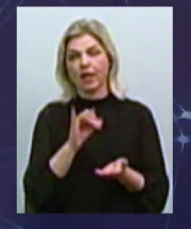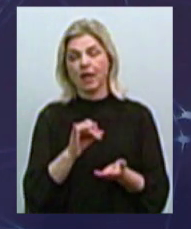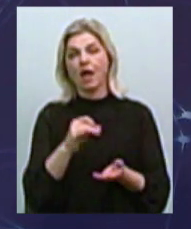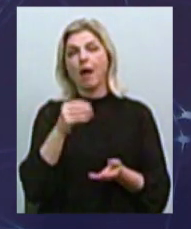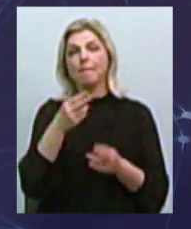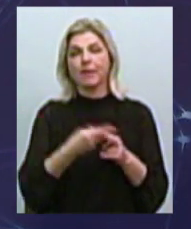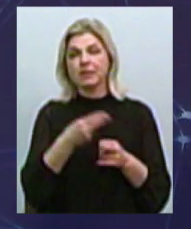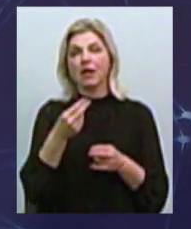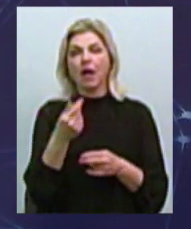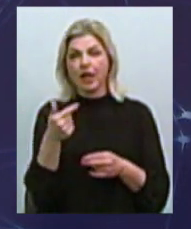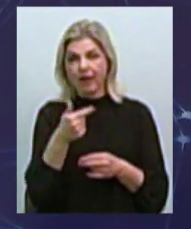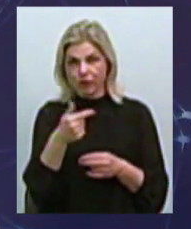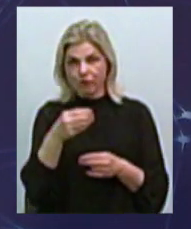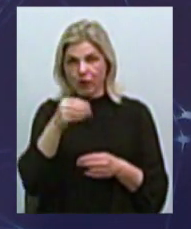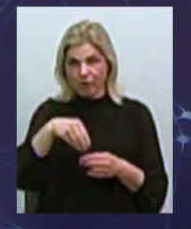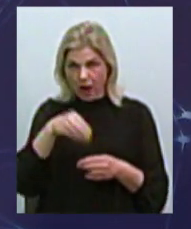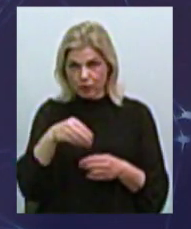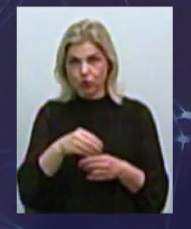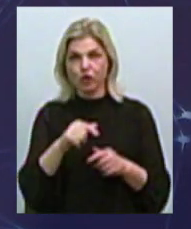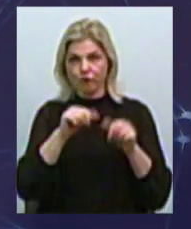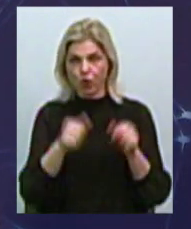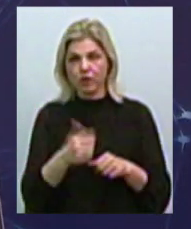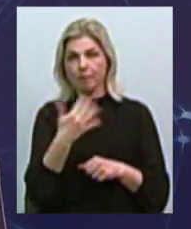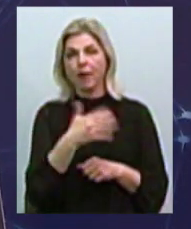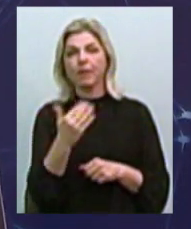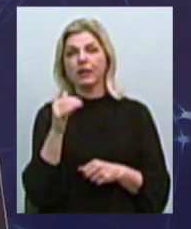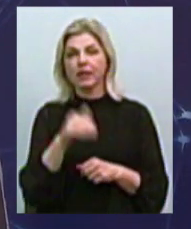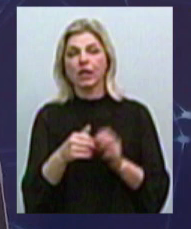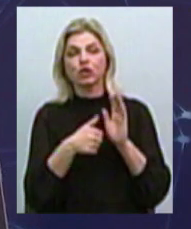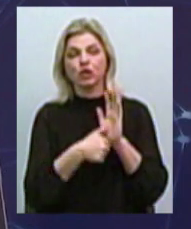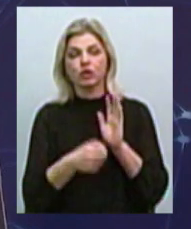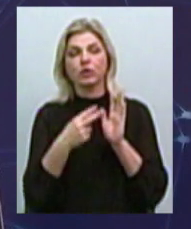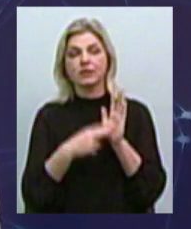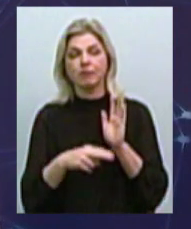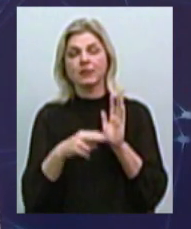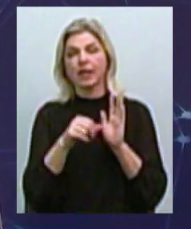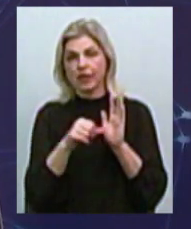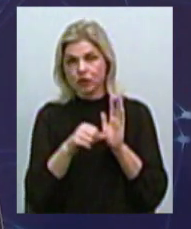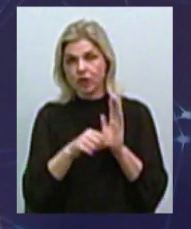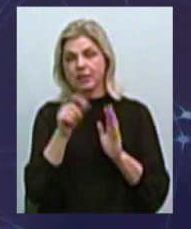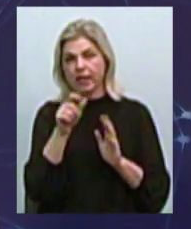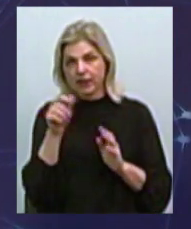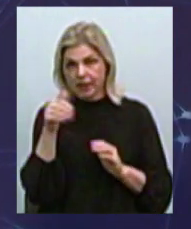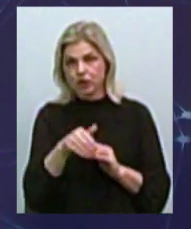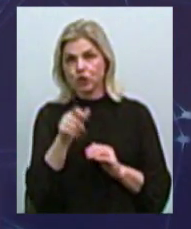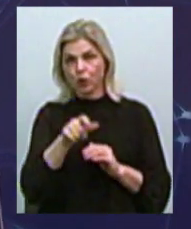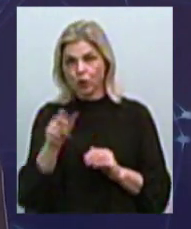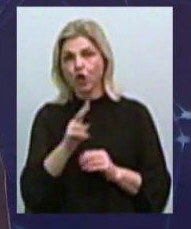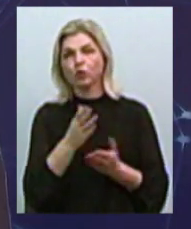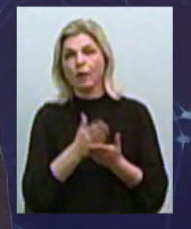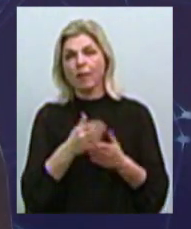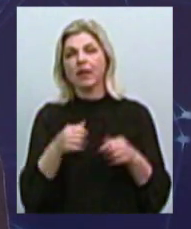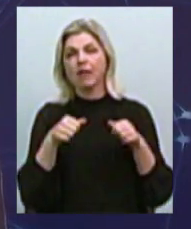-безготівковій формі 55 679 особам, які мають право на пільги. У